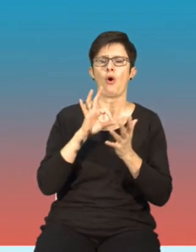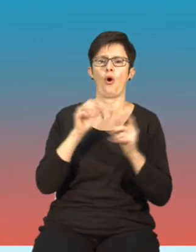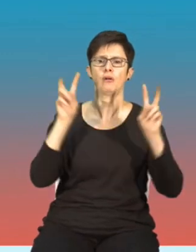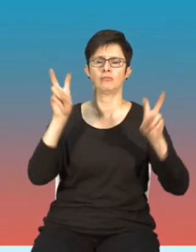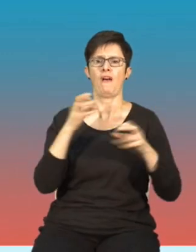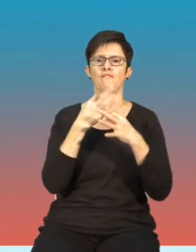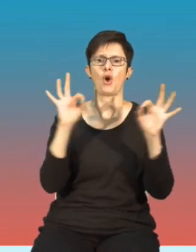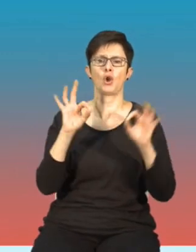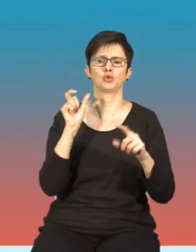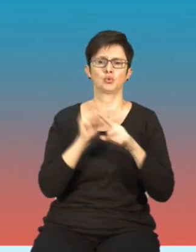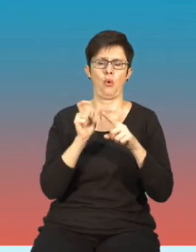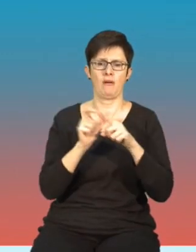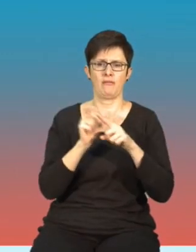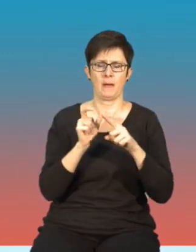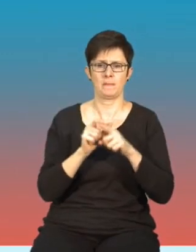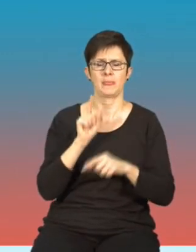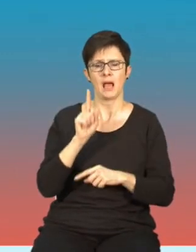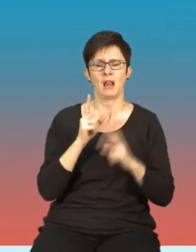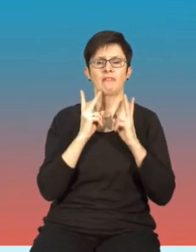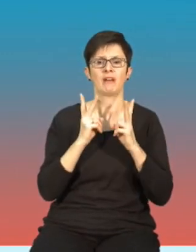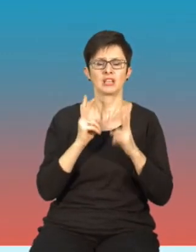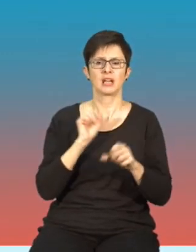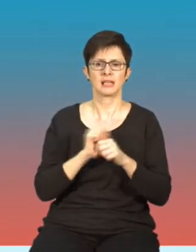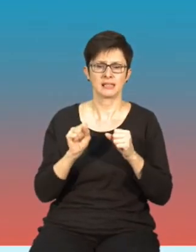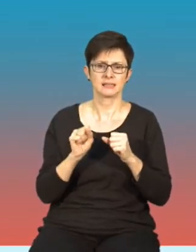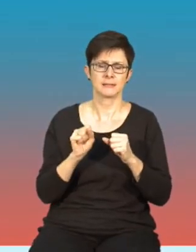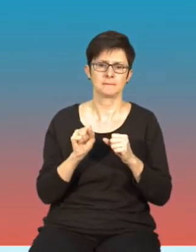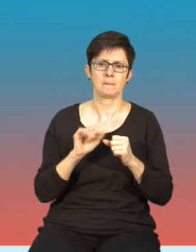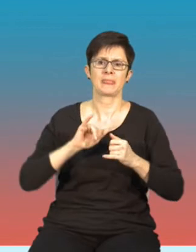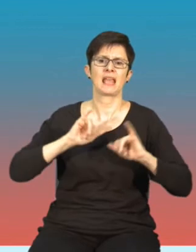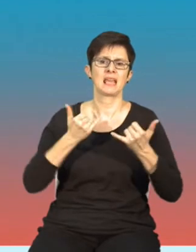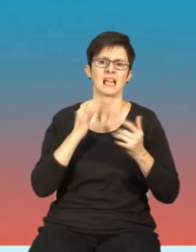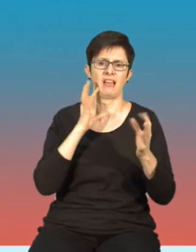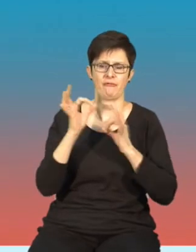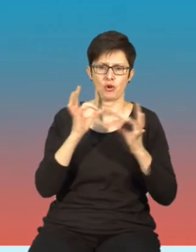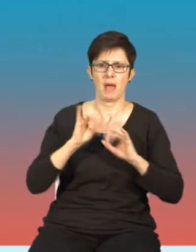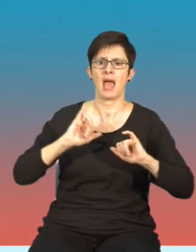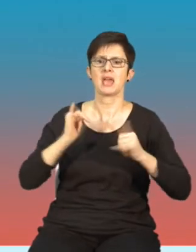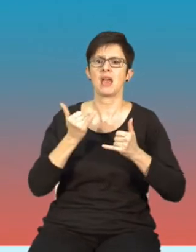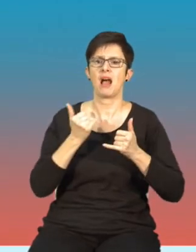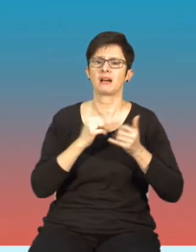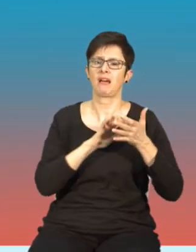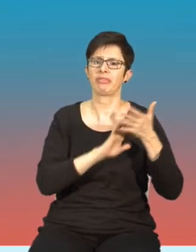Niemniej jednak kluczowe jest, żeby określić jakie informacje, jakie treści